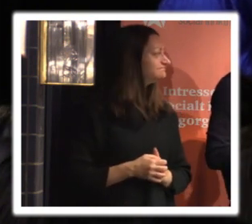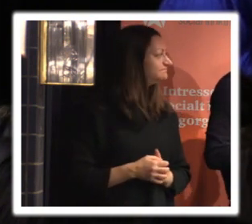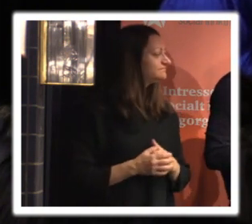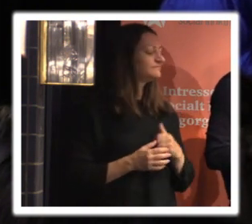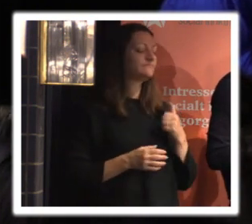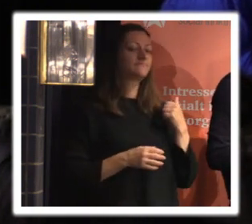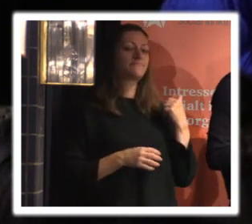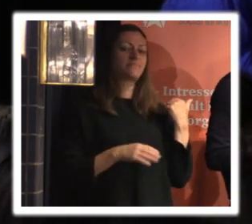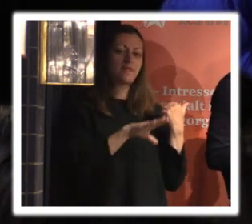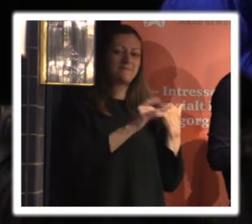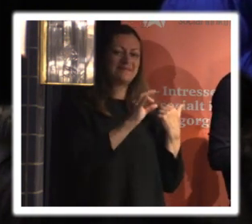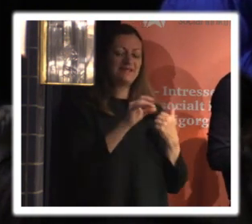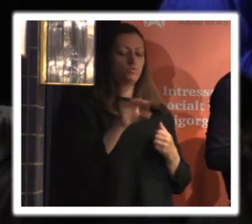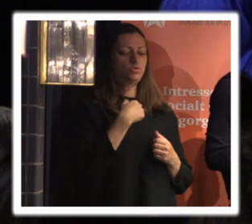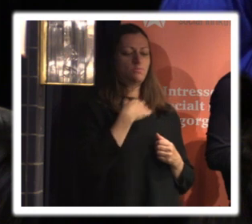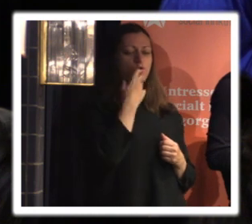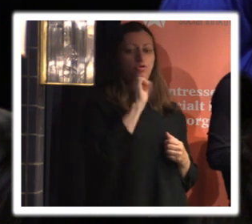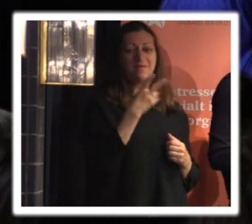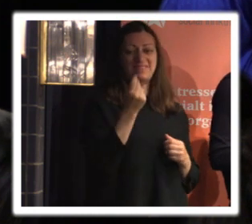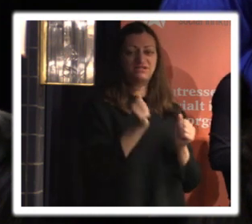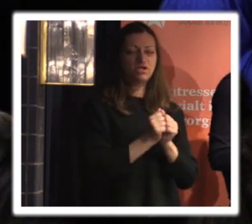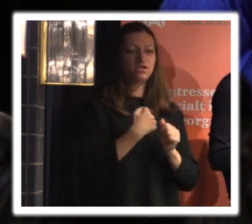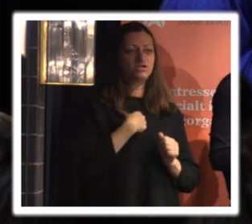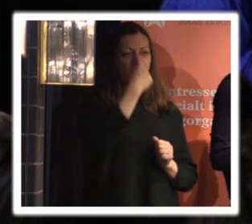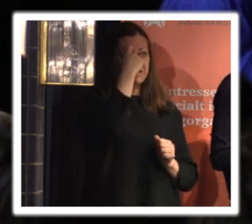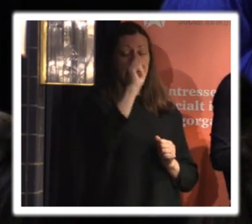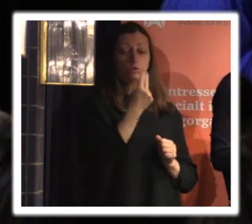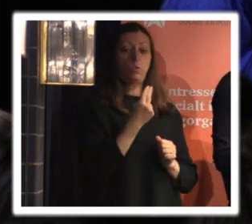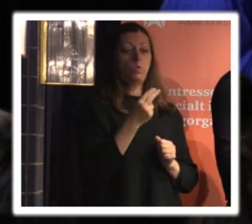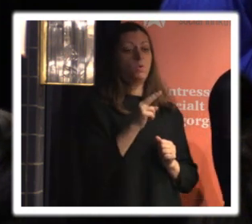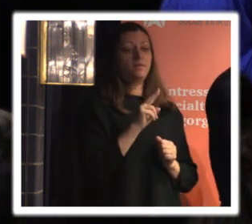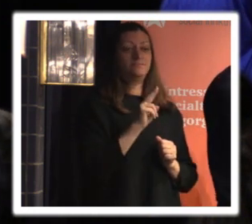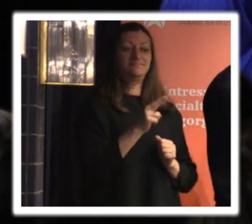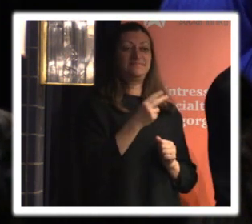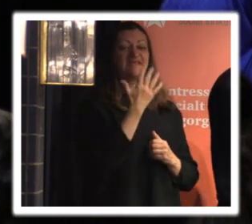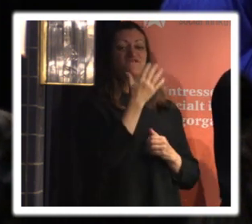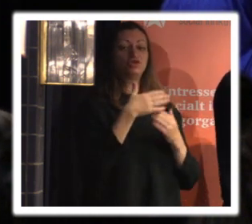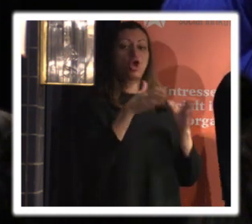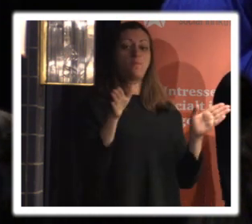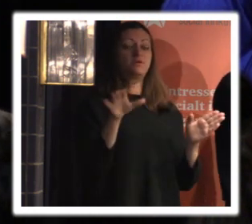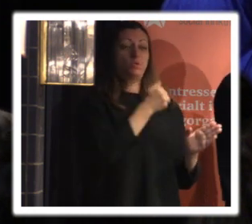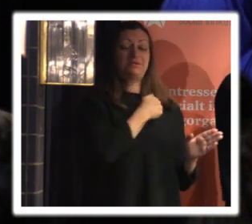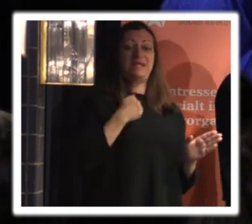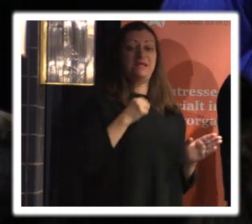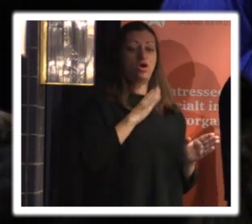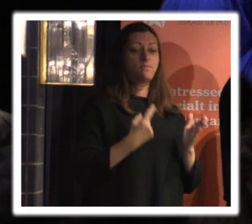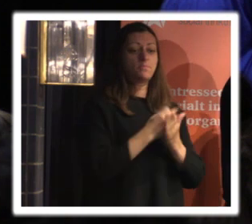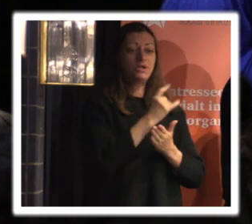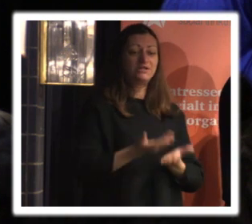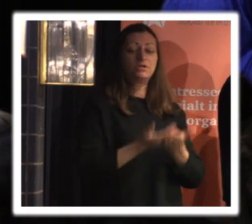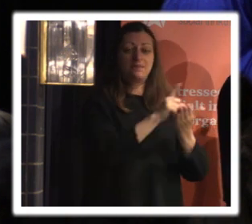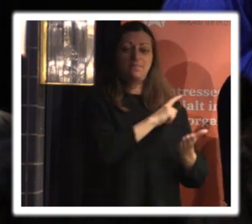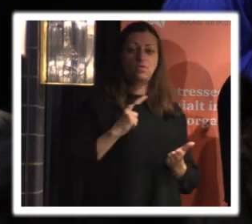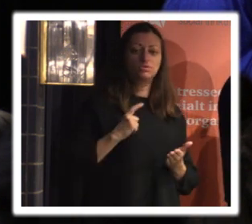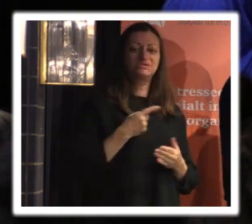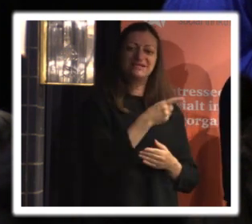då tar jag en annan en annan del jag tänker att det är ett fönster öppet nu där regeringen har möjlighet att hjälpa oss för framtiden så